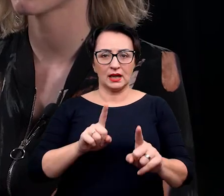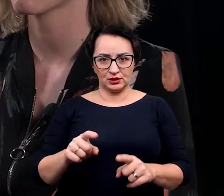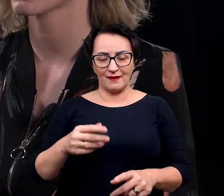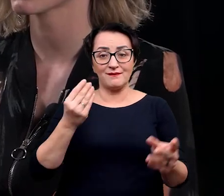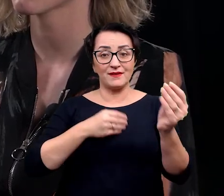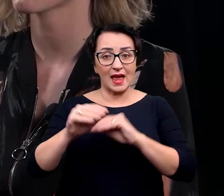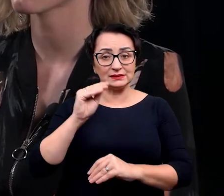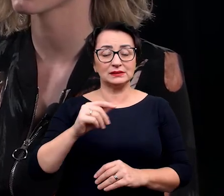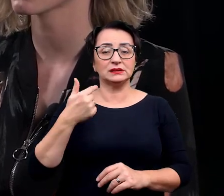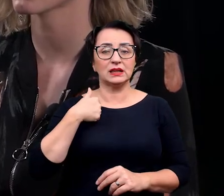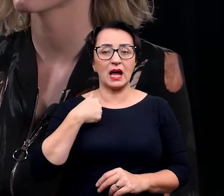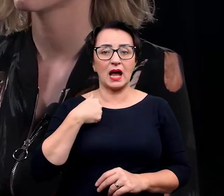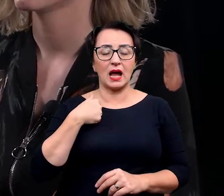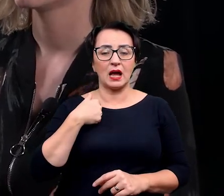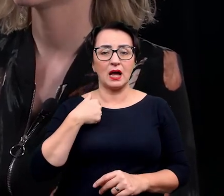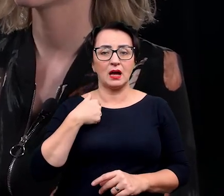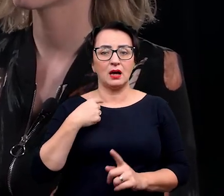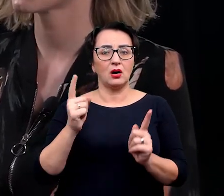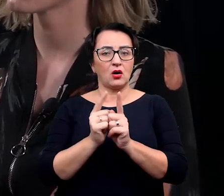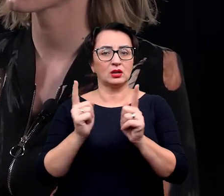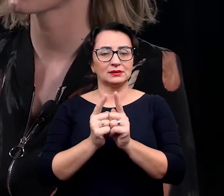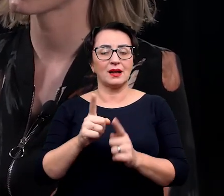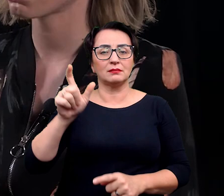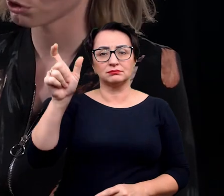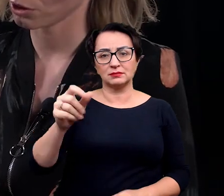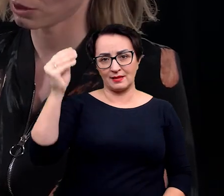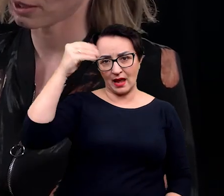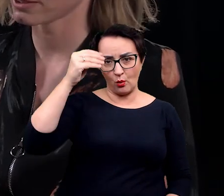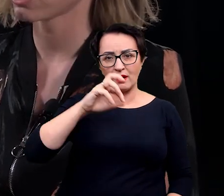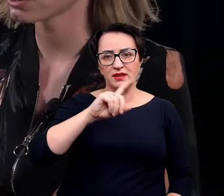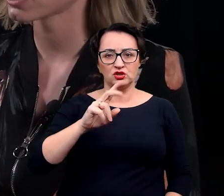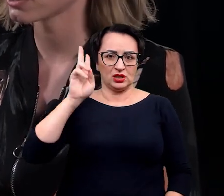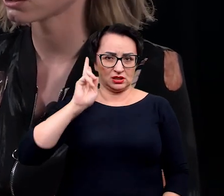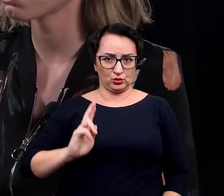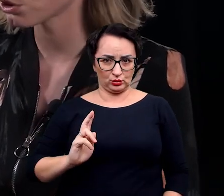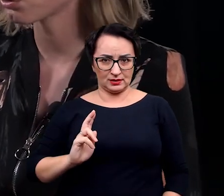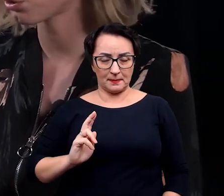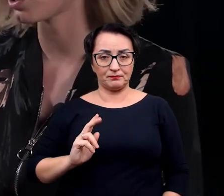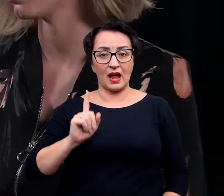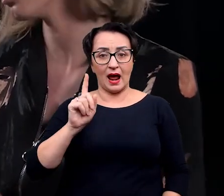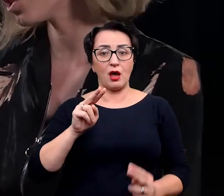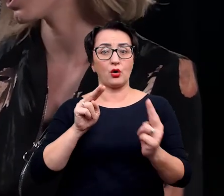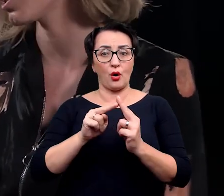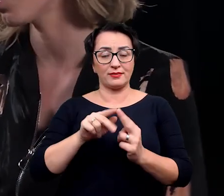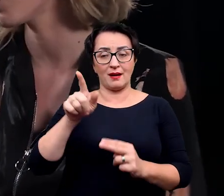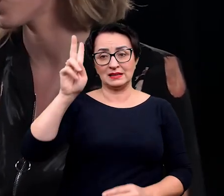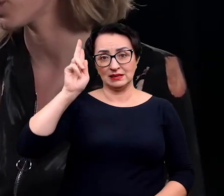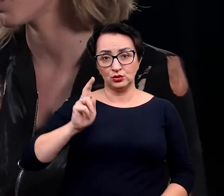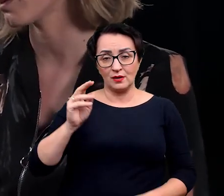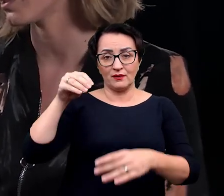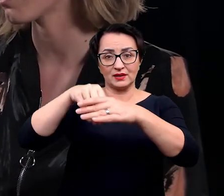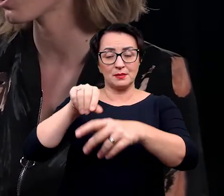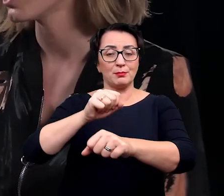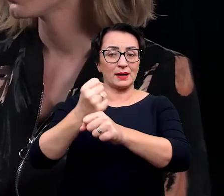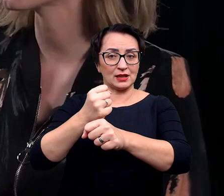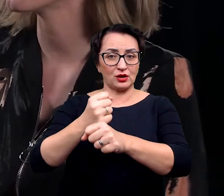ja więcej mam do czynienia z naukowcami niż z instytucją, ale ten kontakt z instytucją, która gości takich naukowców i jego